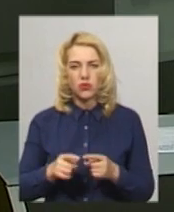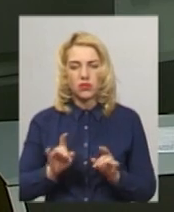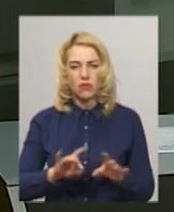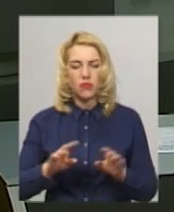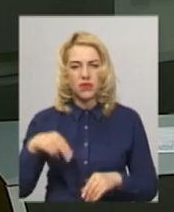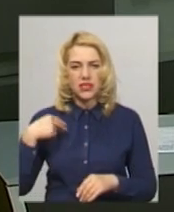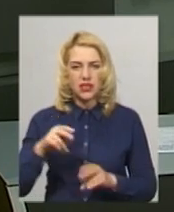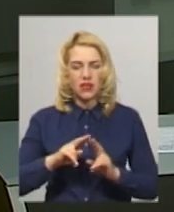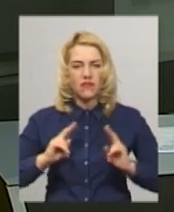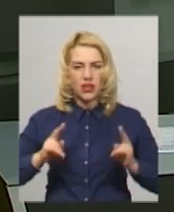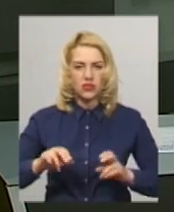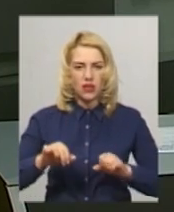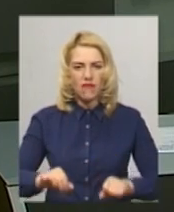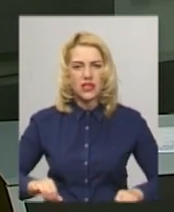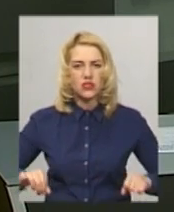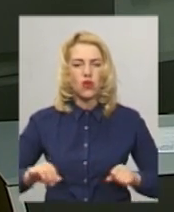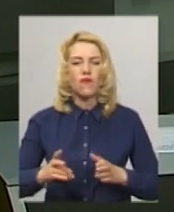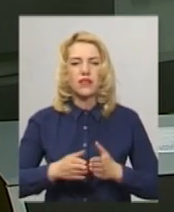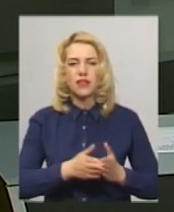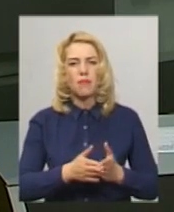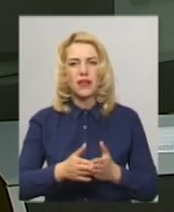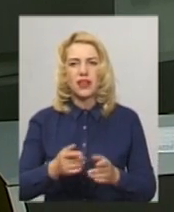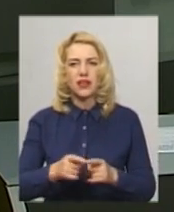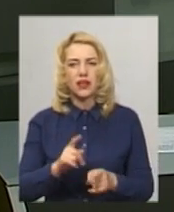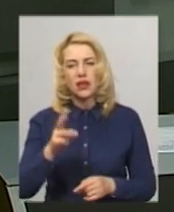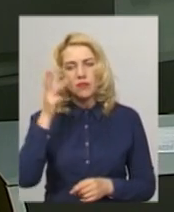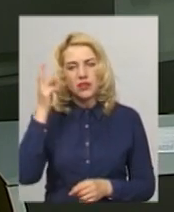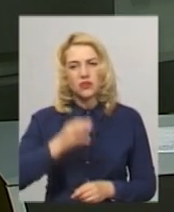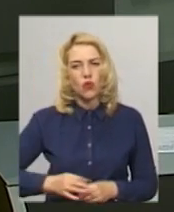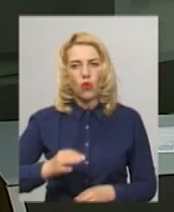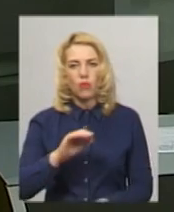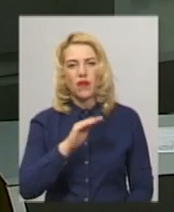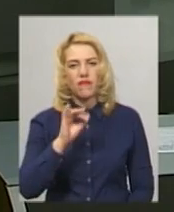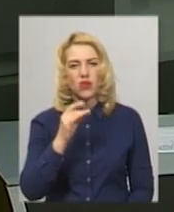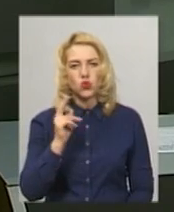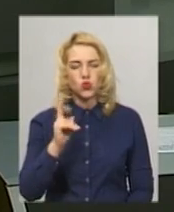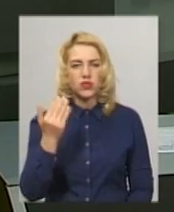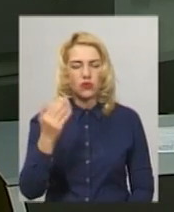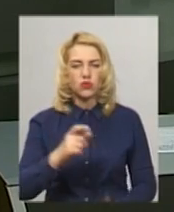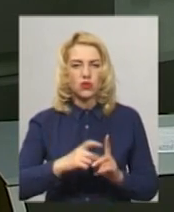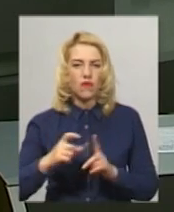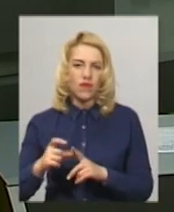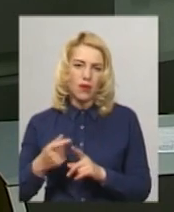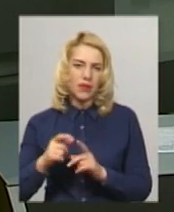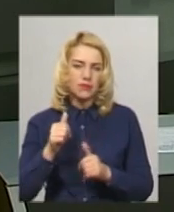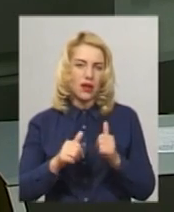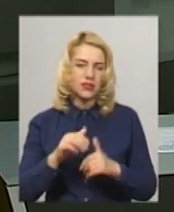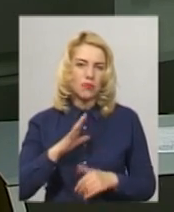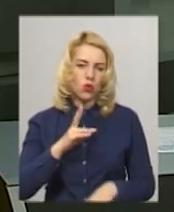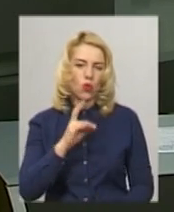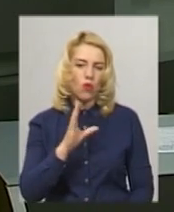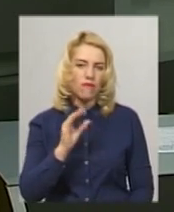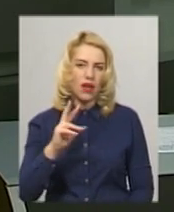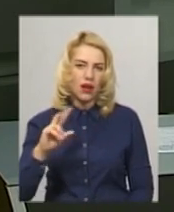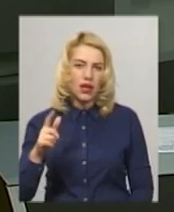президент Федерації висловання на байдарках і каної Хмельницької області Віктор Флерчук. За його словами, змагання відбулись у Ковалі.